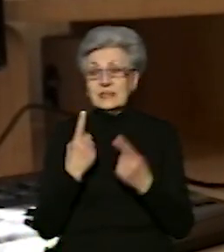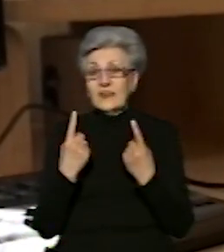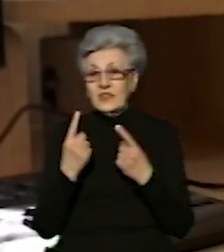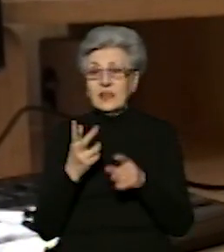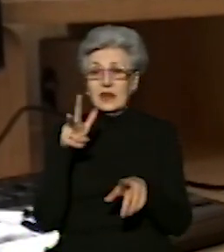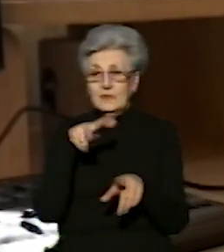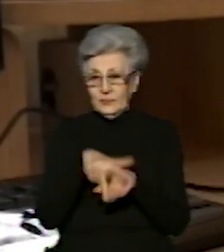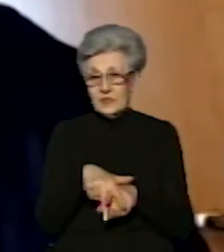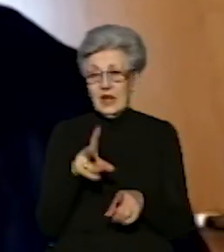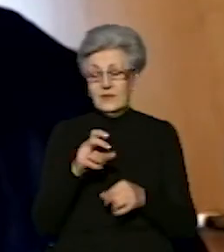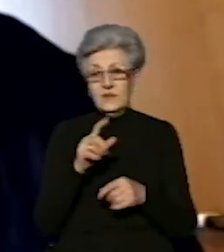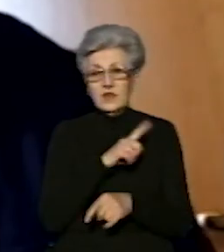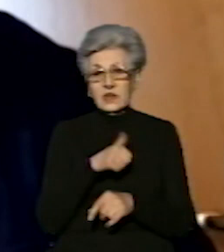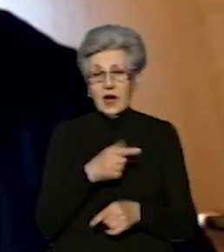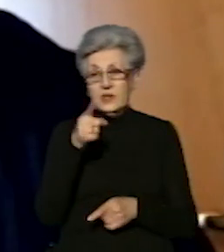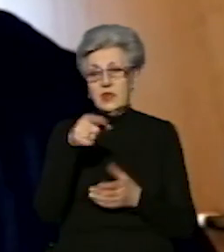відмовились тестувати.